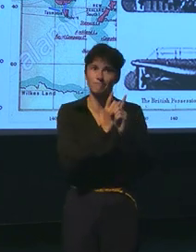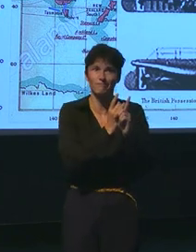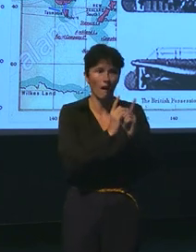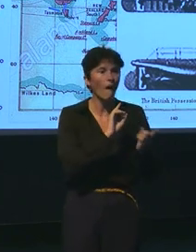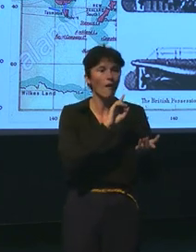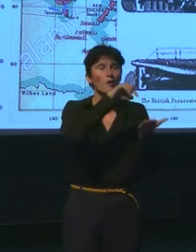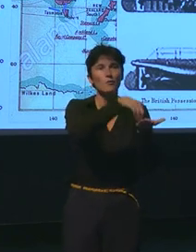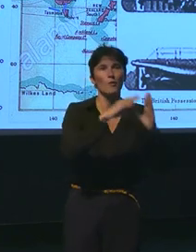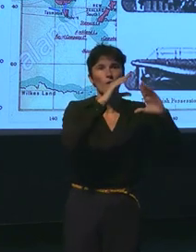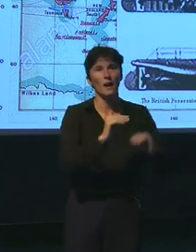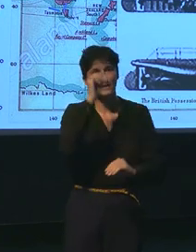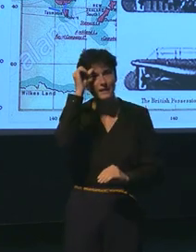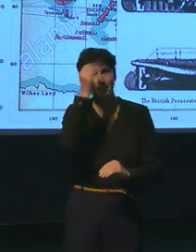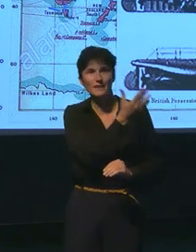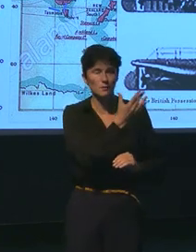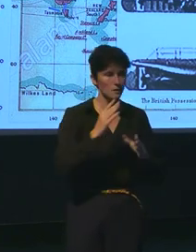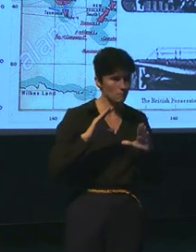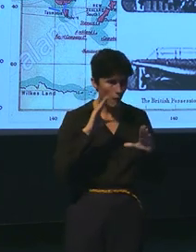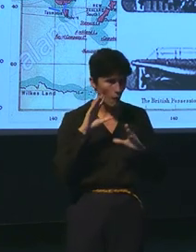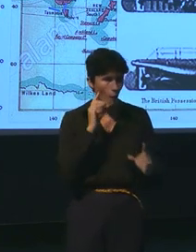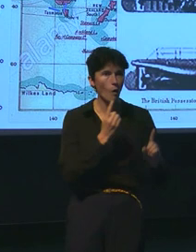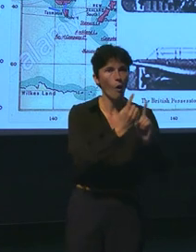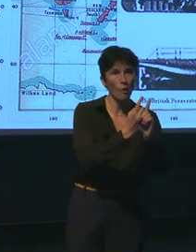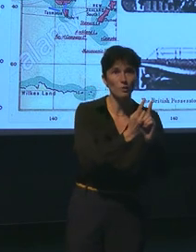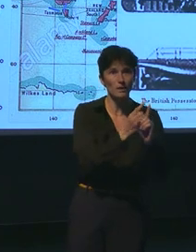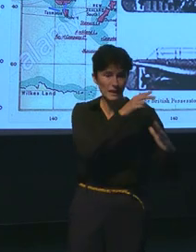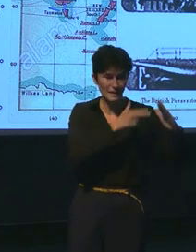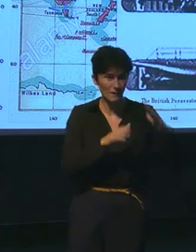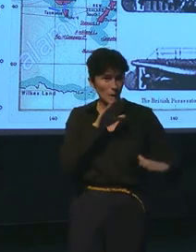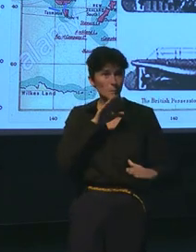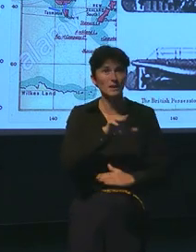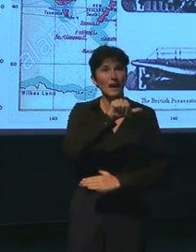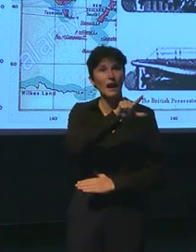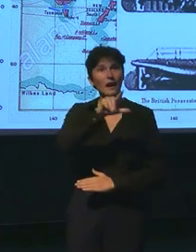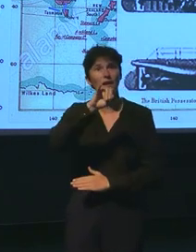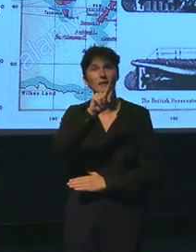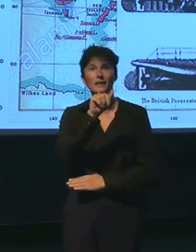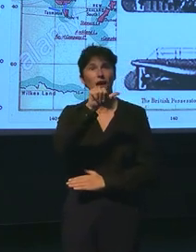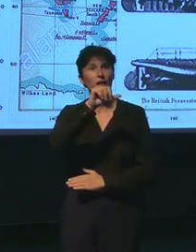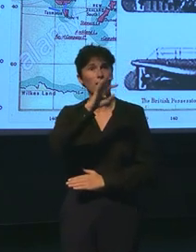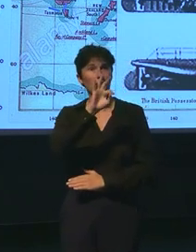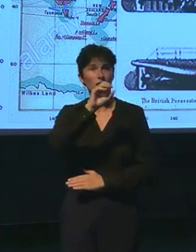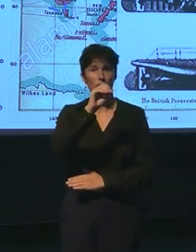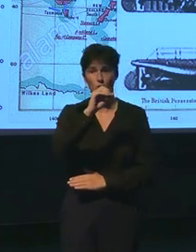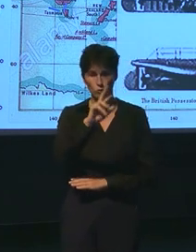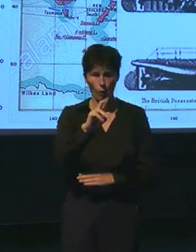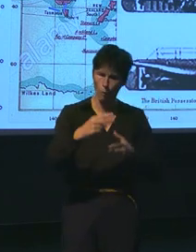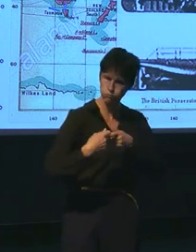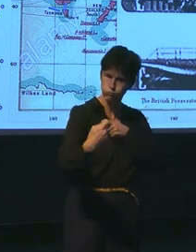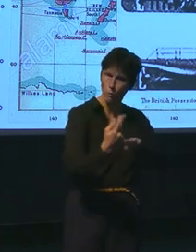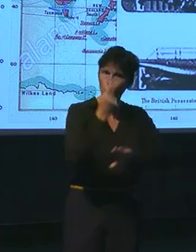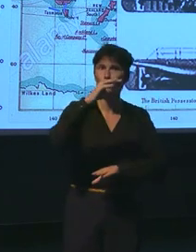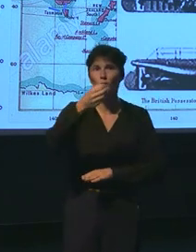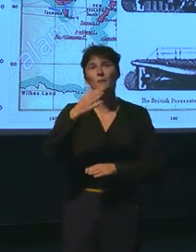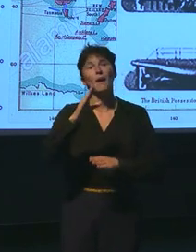Il avait construit le sous-marin alligator du 14 mètres de long, mais toujours à propulsion du malheur. Et sans doute était-il au